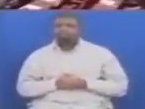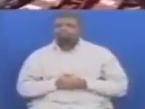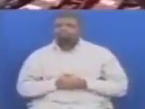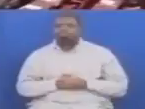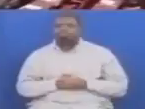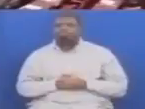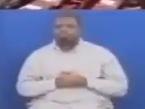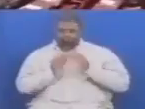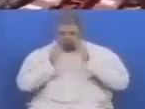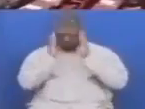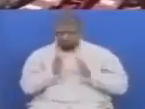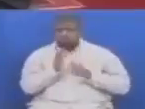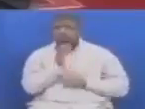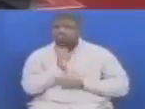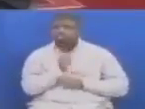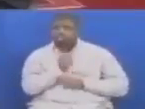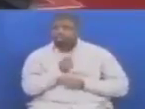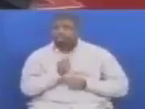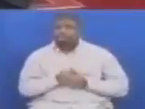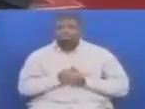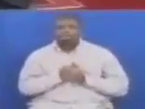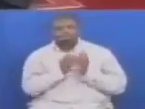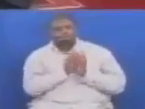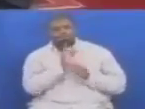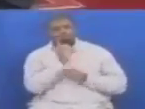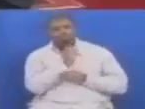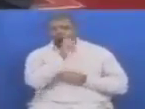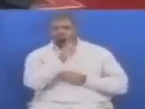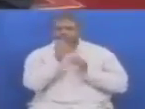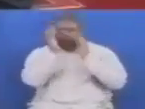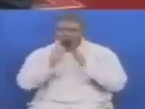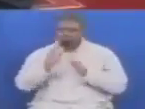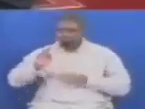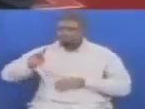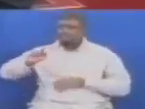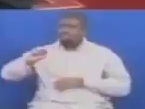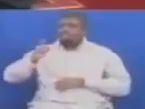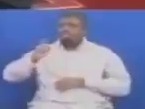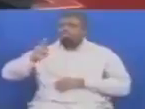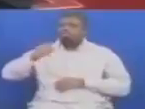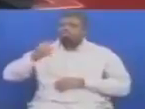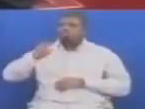Mwishimiwa speaker Naomba kujibu swala mwishimiwa kadutu mbunge